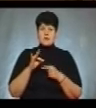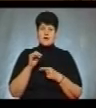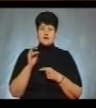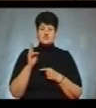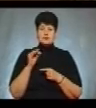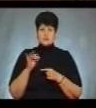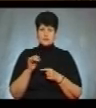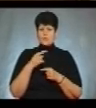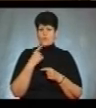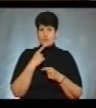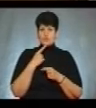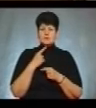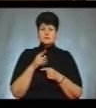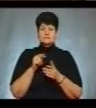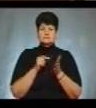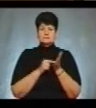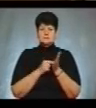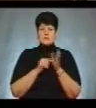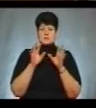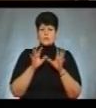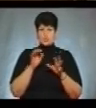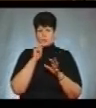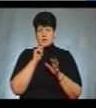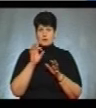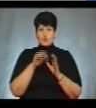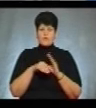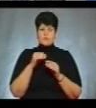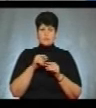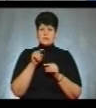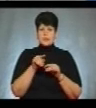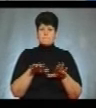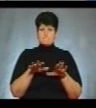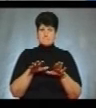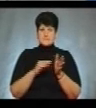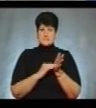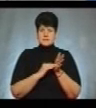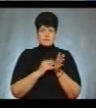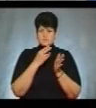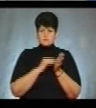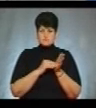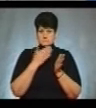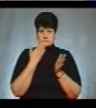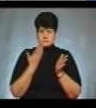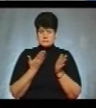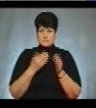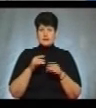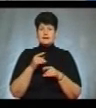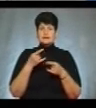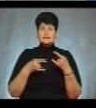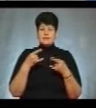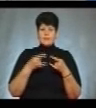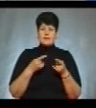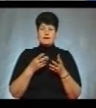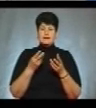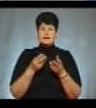штабу Зеленського каже, посилаються на закон України про вибори. Там місце теледебатів не зазначено. Теледебати за рахунок коштів